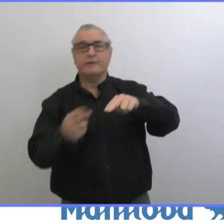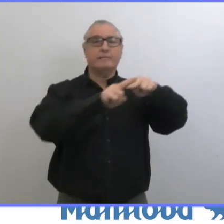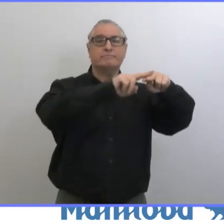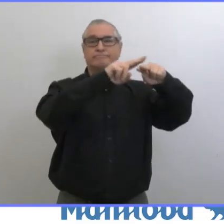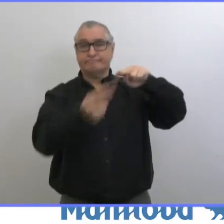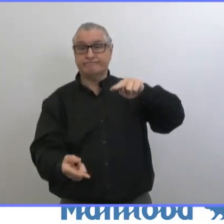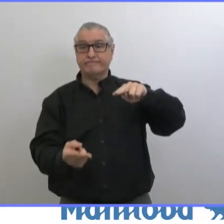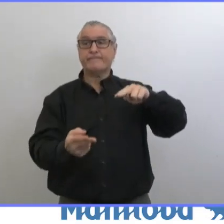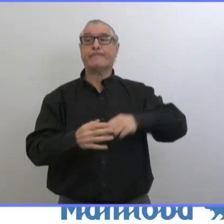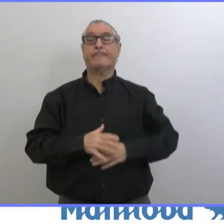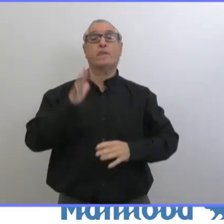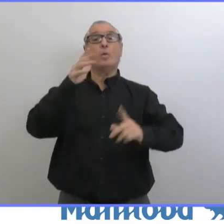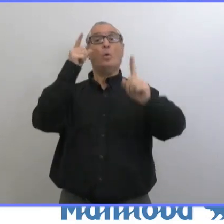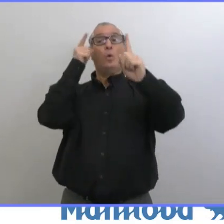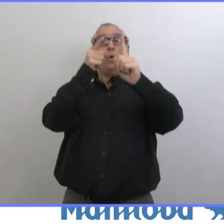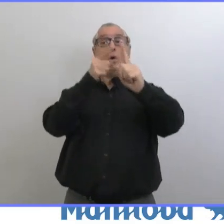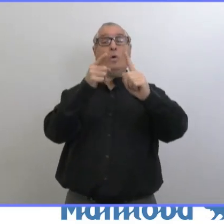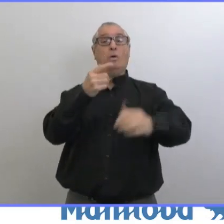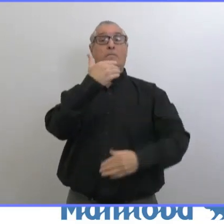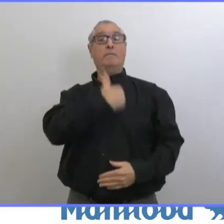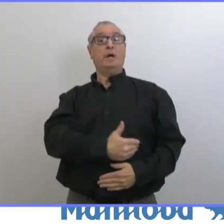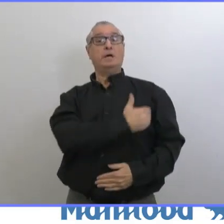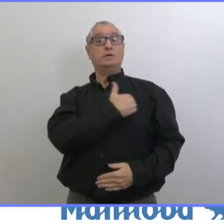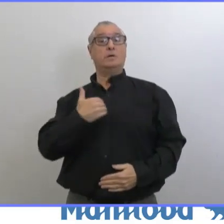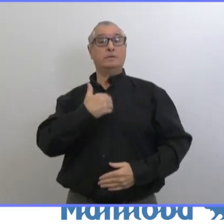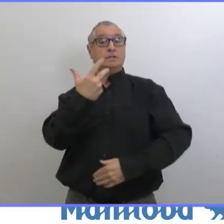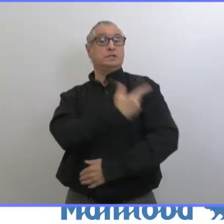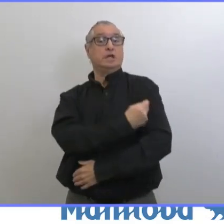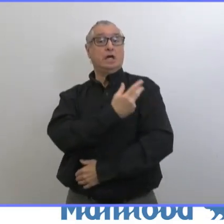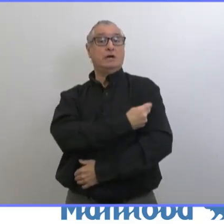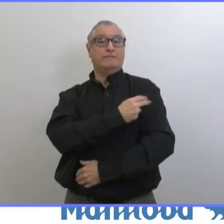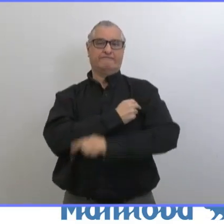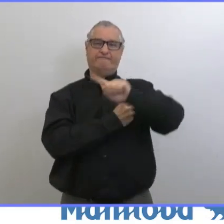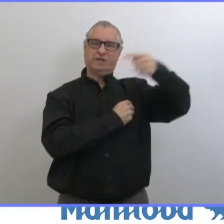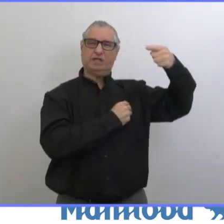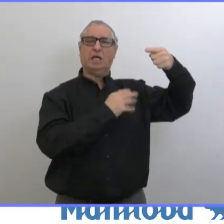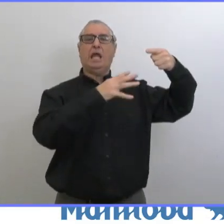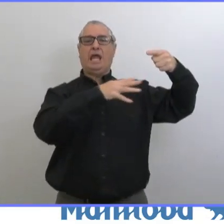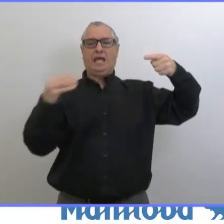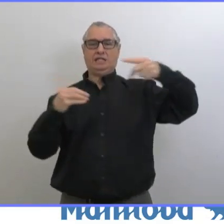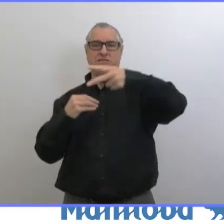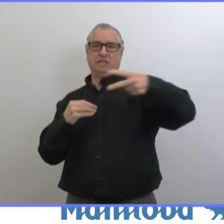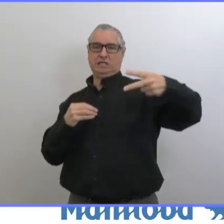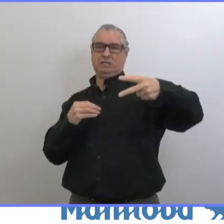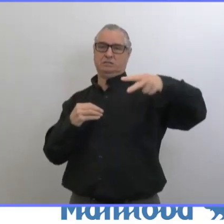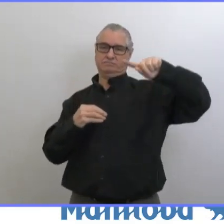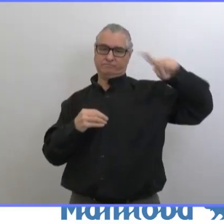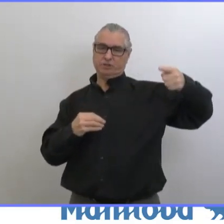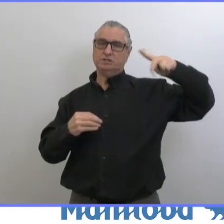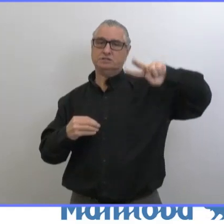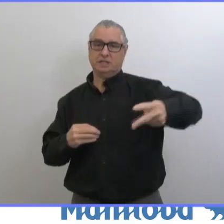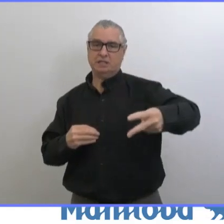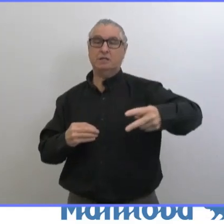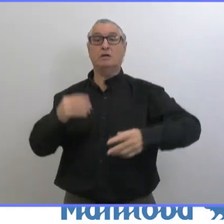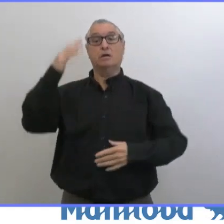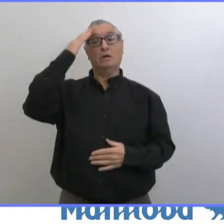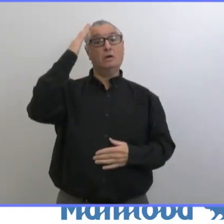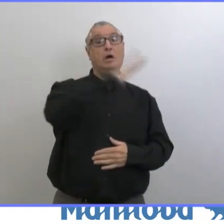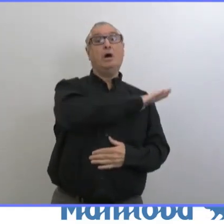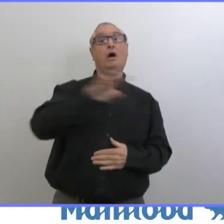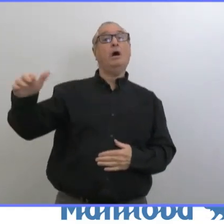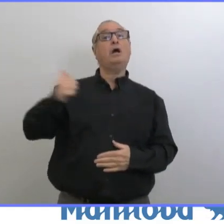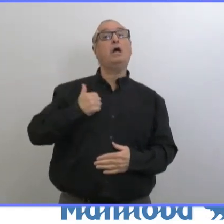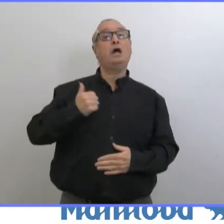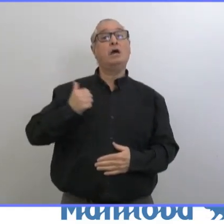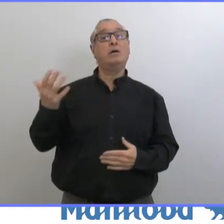complète par rapport à la vaccination, avec deux doses. Aujourd'hui, nous sommes troisième au pays avec le nombre de personnes qui